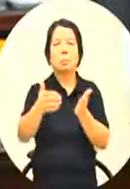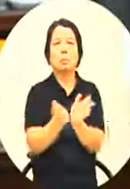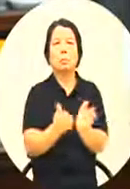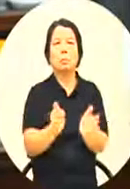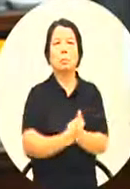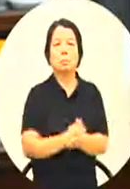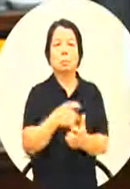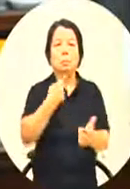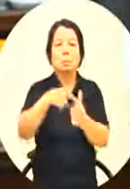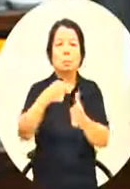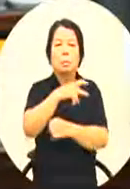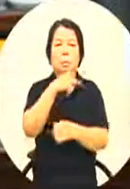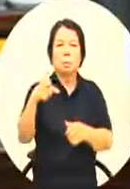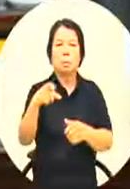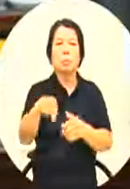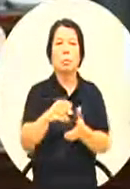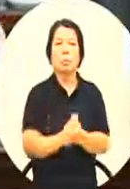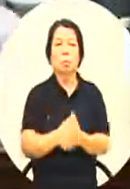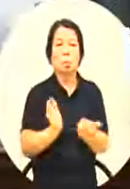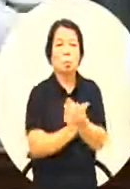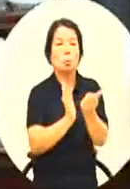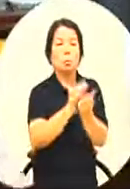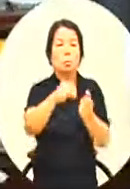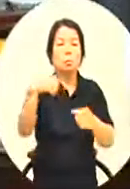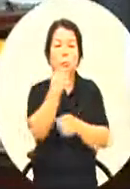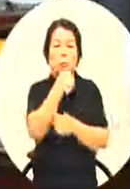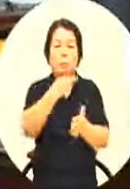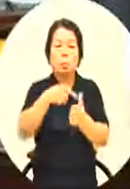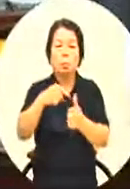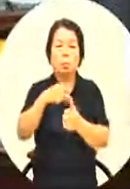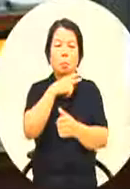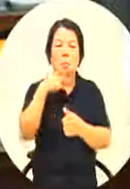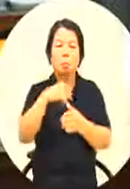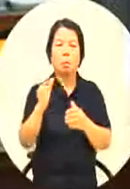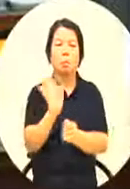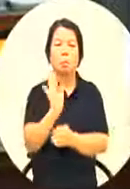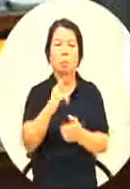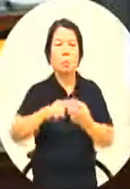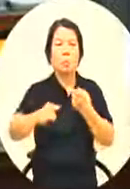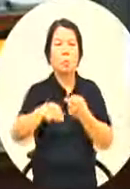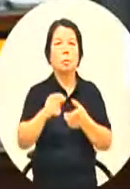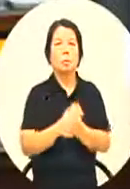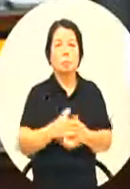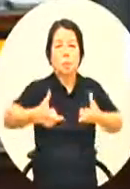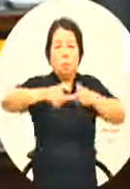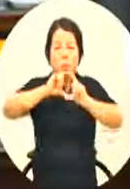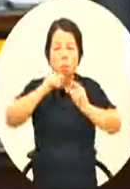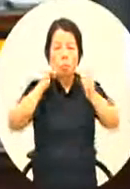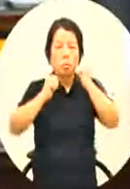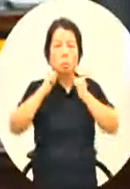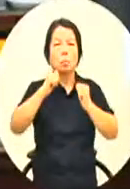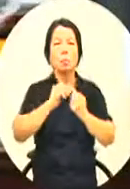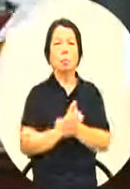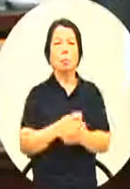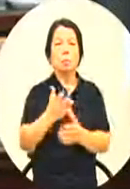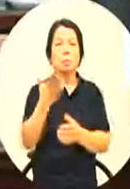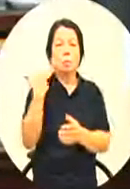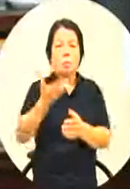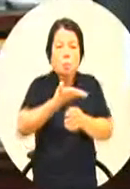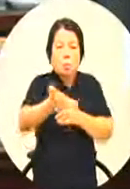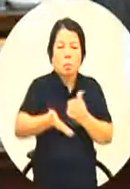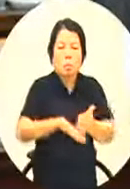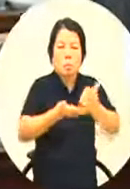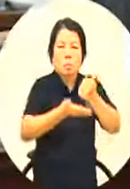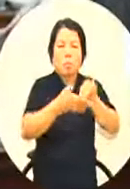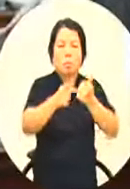他教英文的这样讲但我们不会鼓励说我们台湾不要教英文不可能但至少回过原来的去让尊重